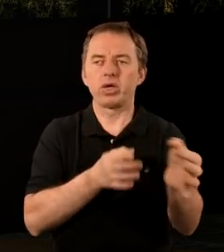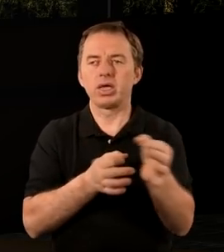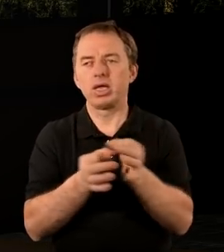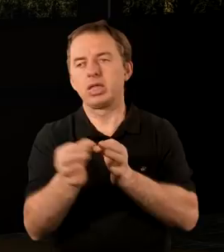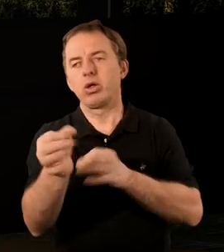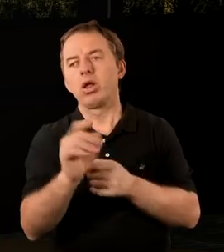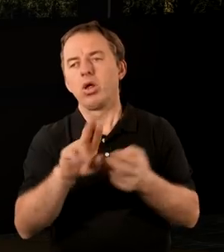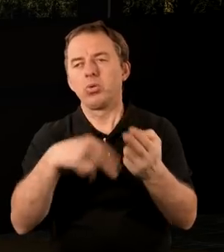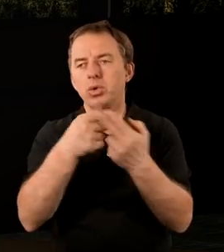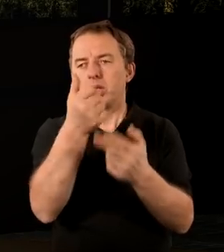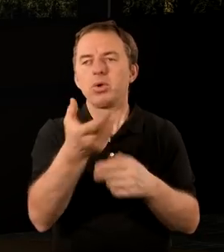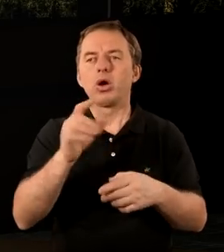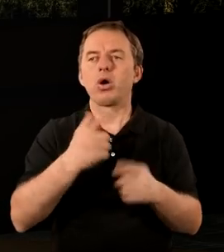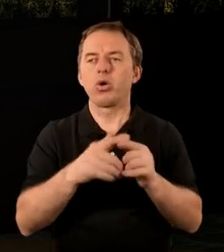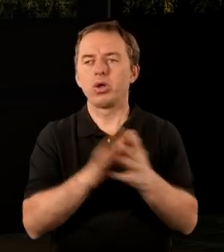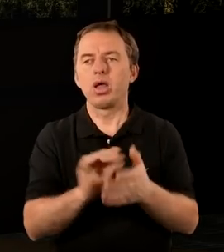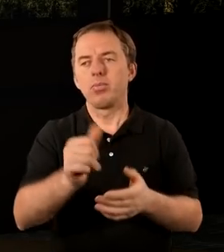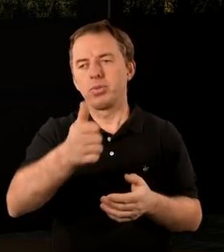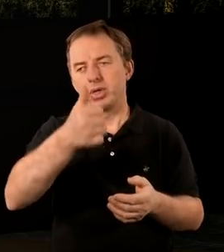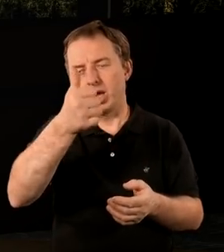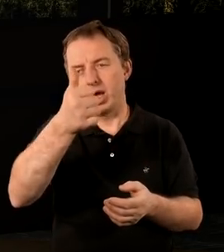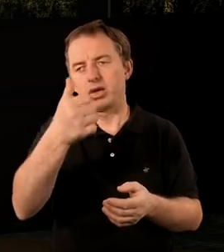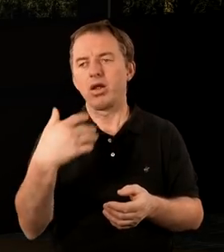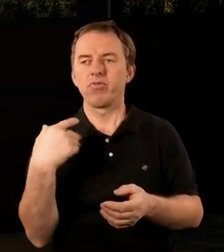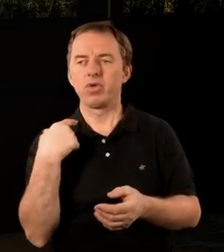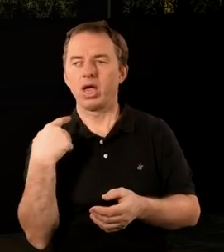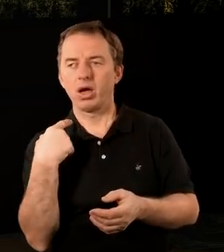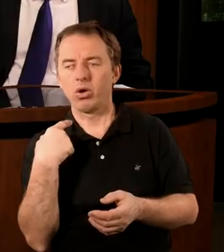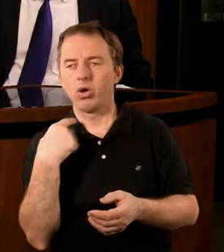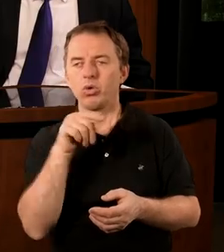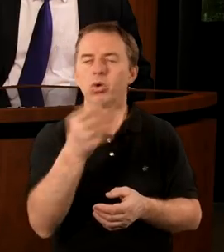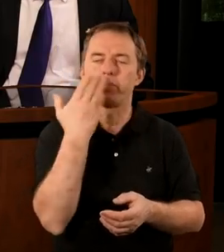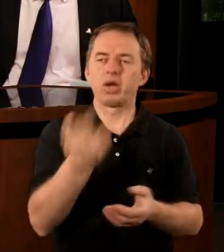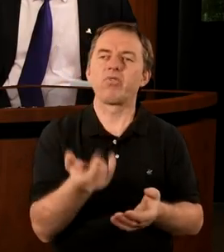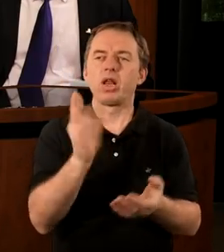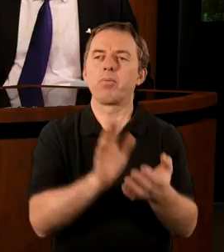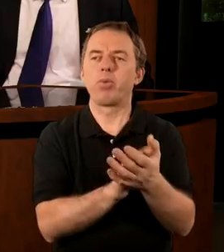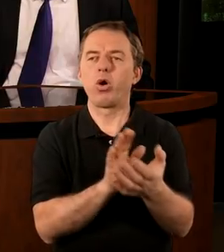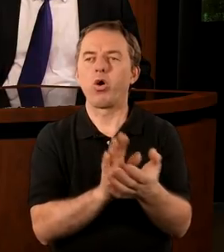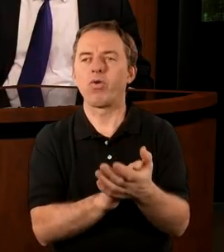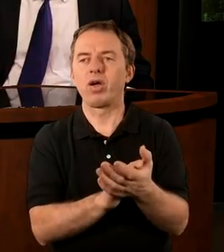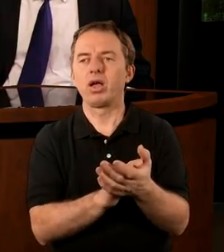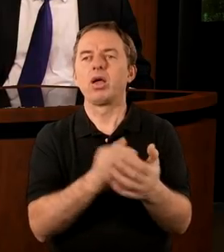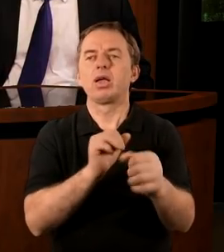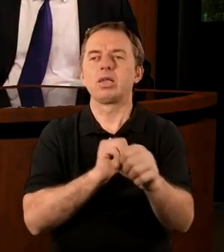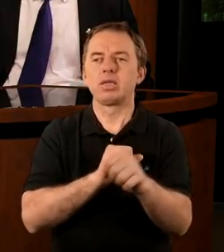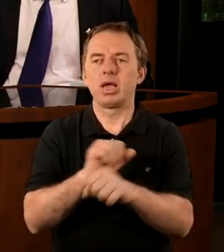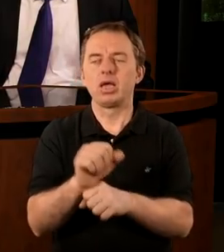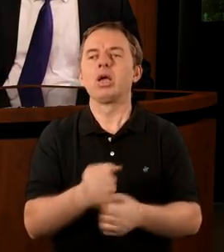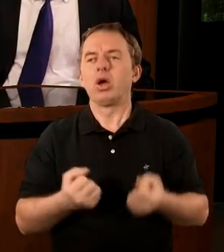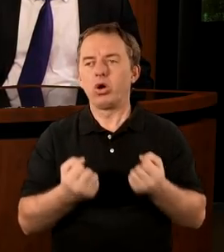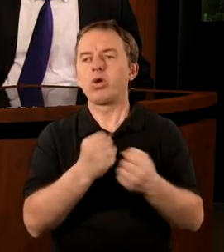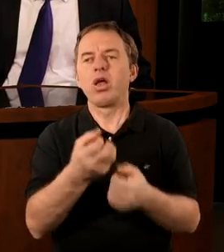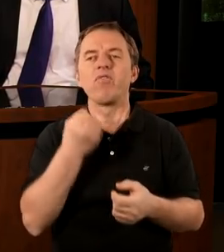historycznie, a odpowiada to pierwszemu kościołowi w tym pierwszym wieku. I tutaj bardzo wiele pochwał, że jest